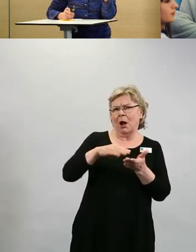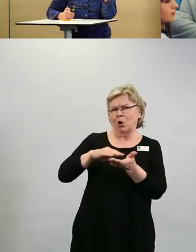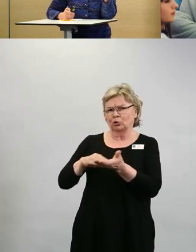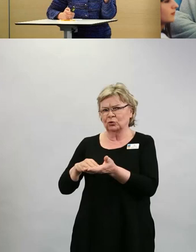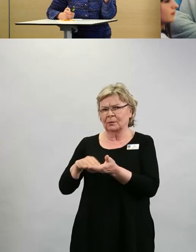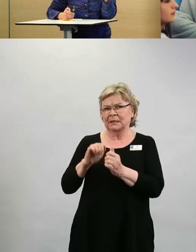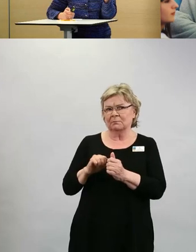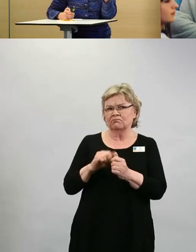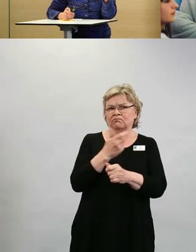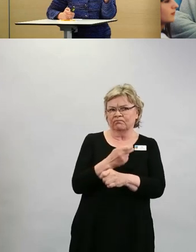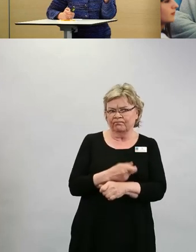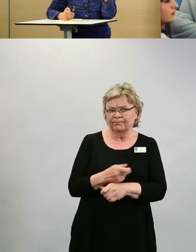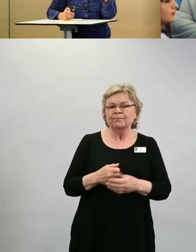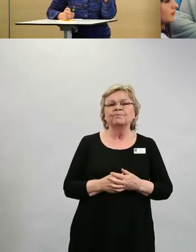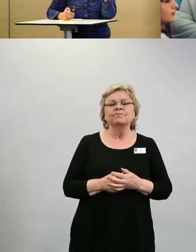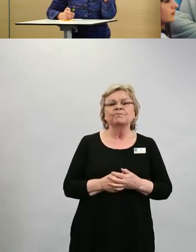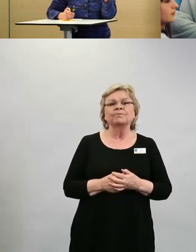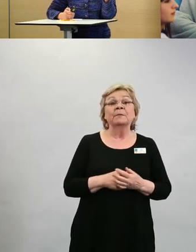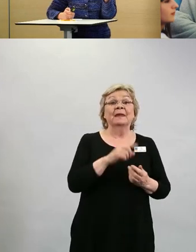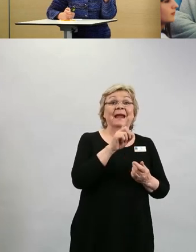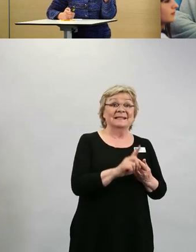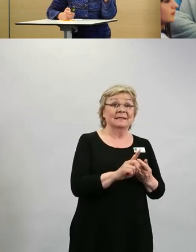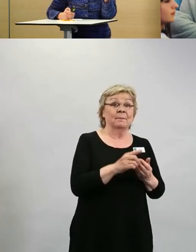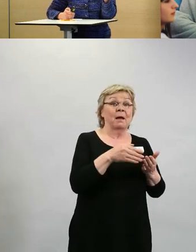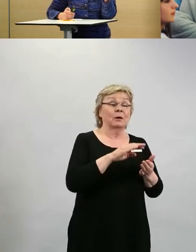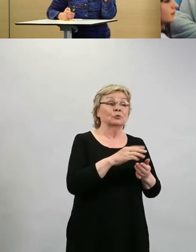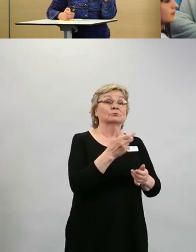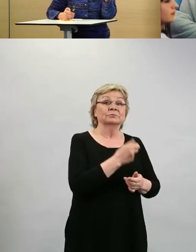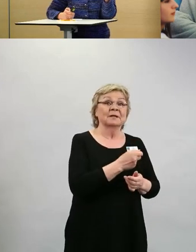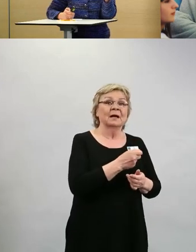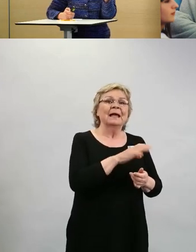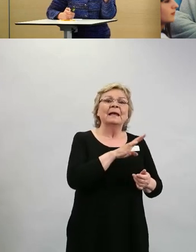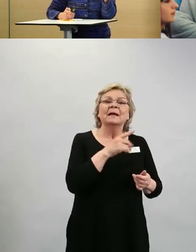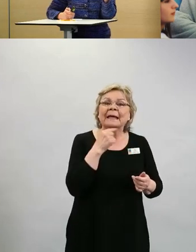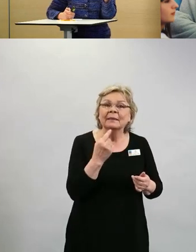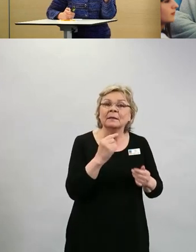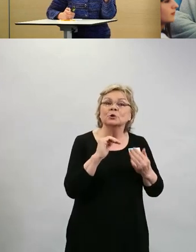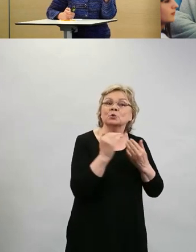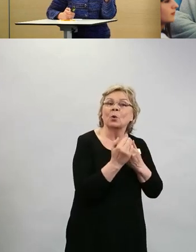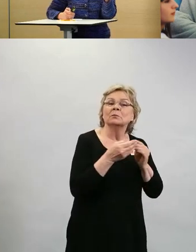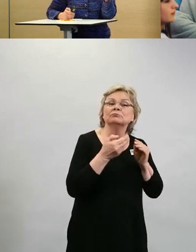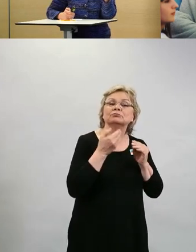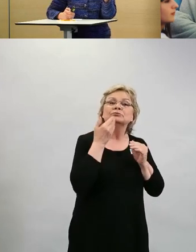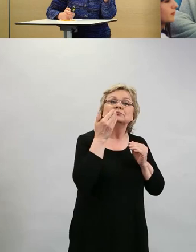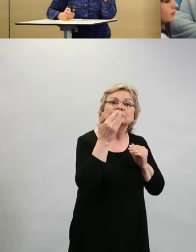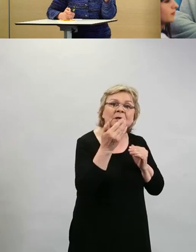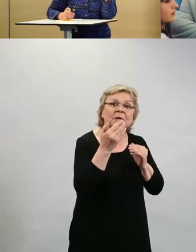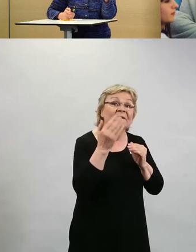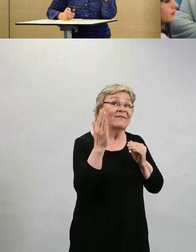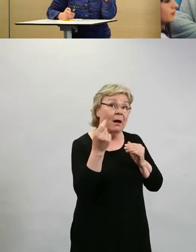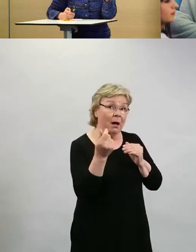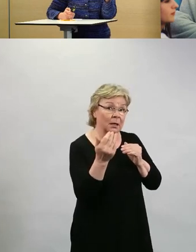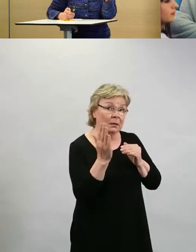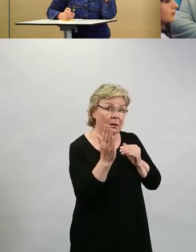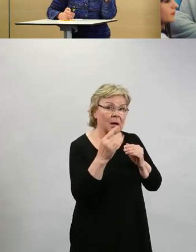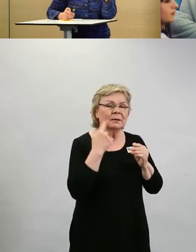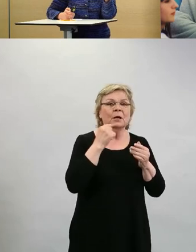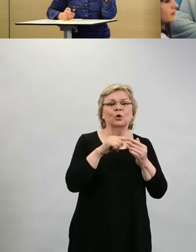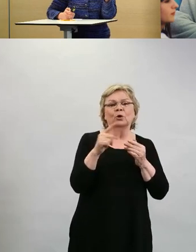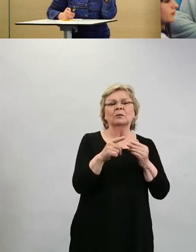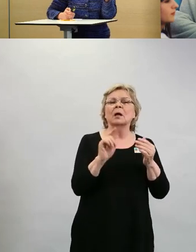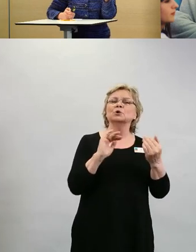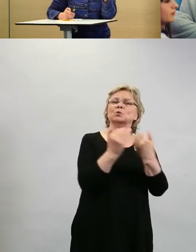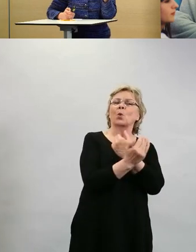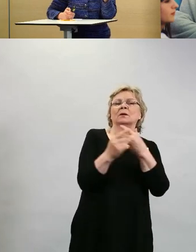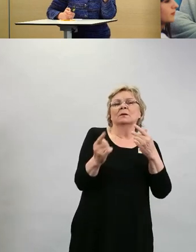Yhden annoksen jälkeen on suojaa joksikin aikaa ja se suojaa rokotteen saajaa vakavilta